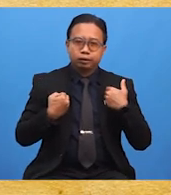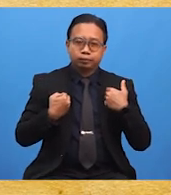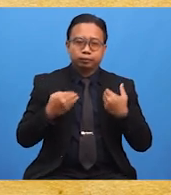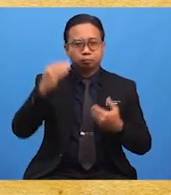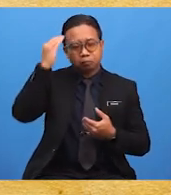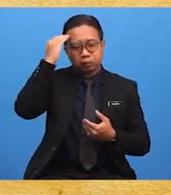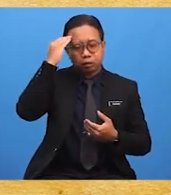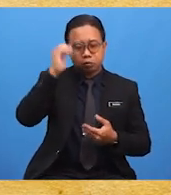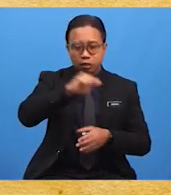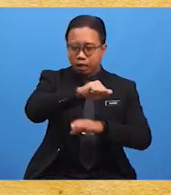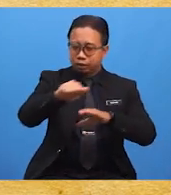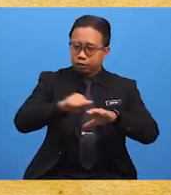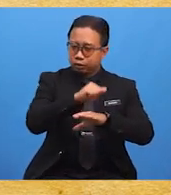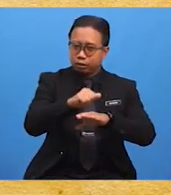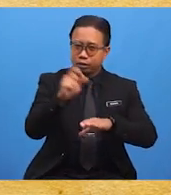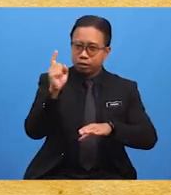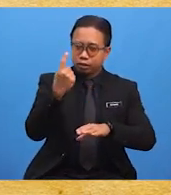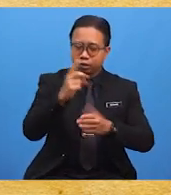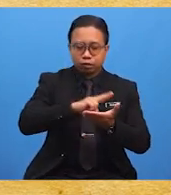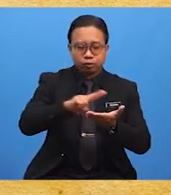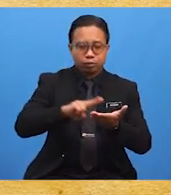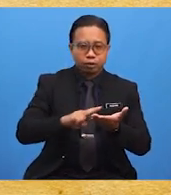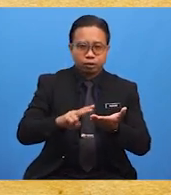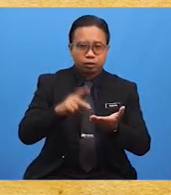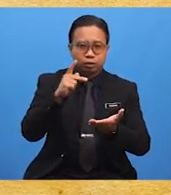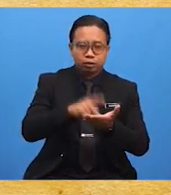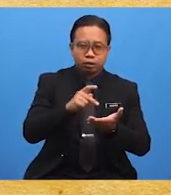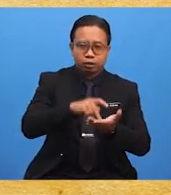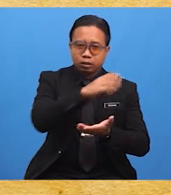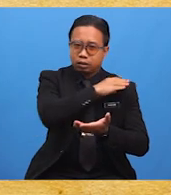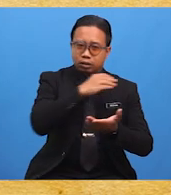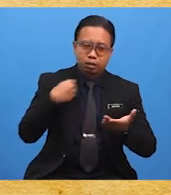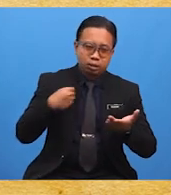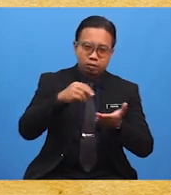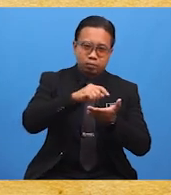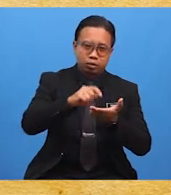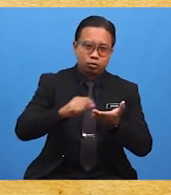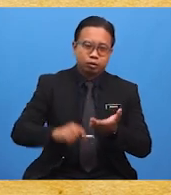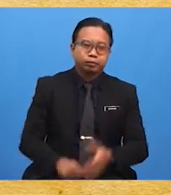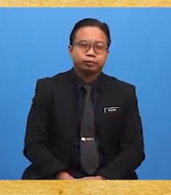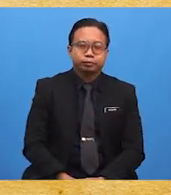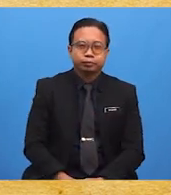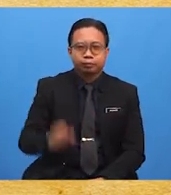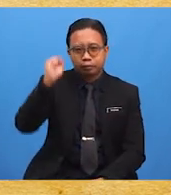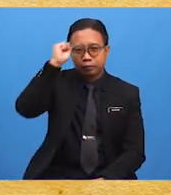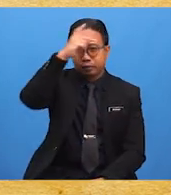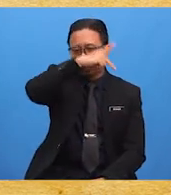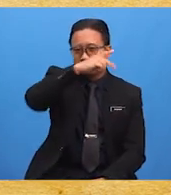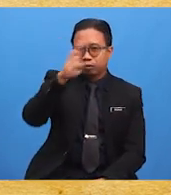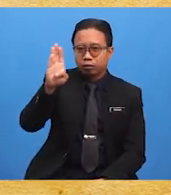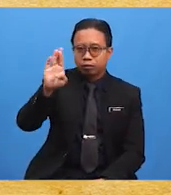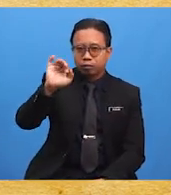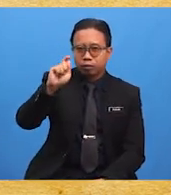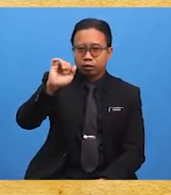asas iaitu membaca, mengira dan menulis. Sikap British ini dapat